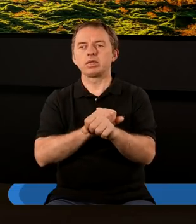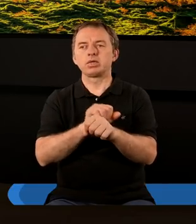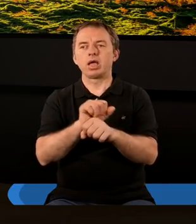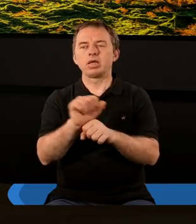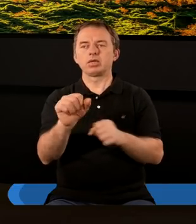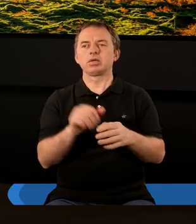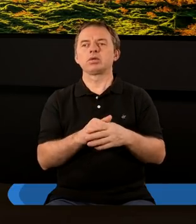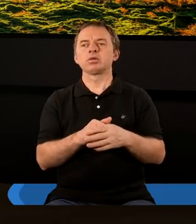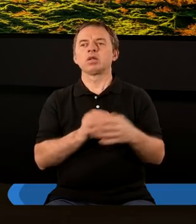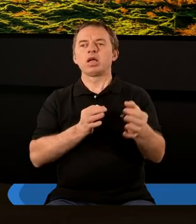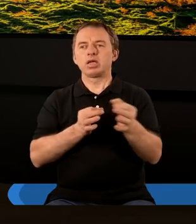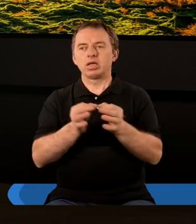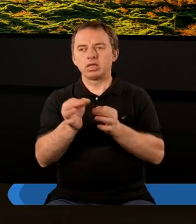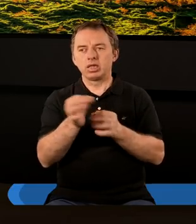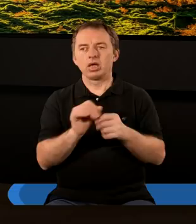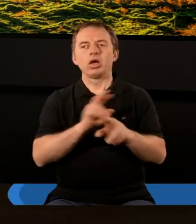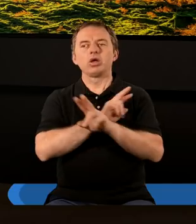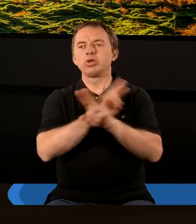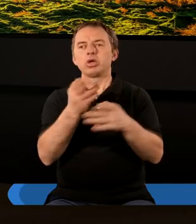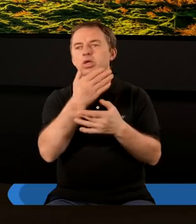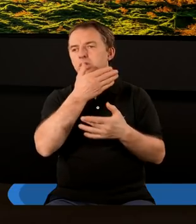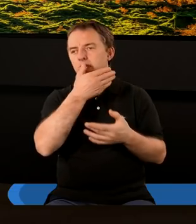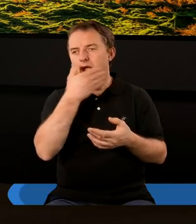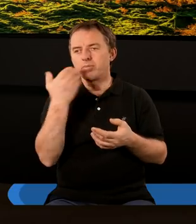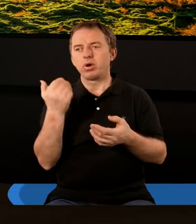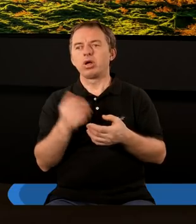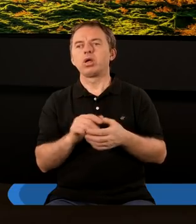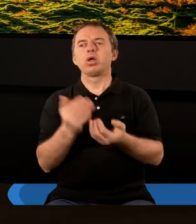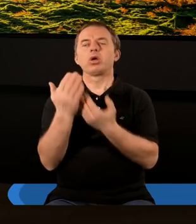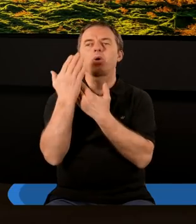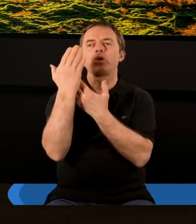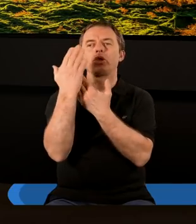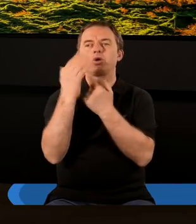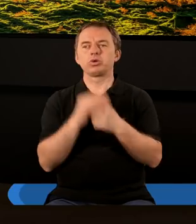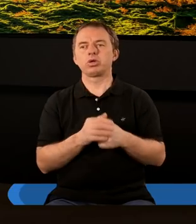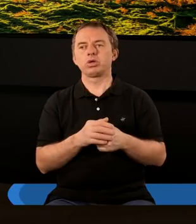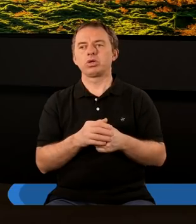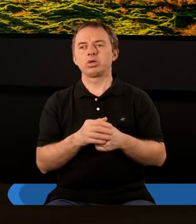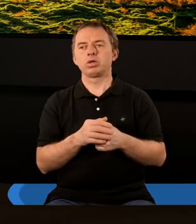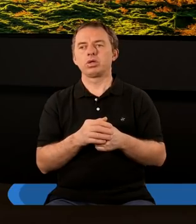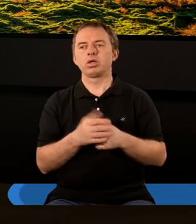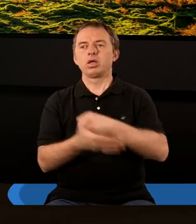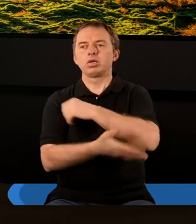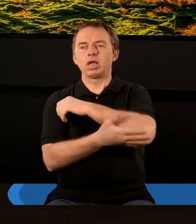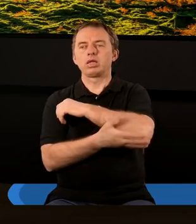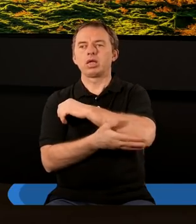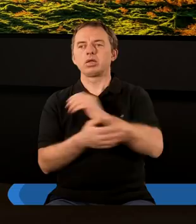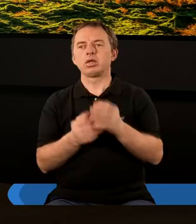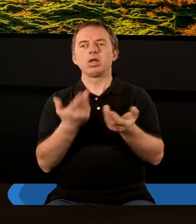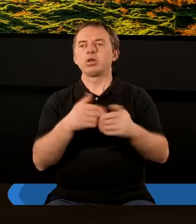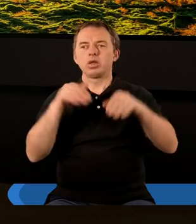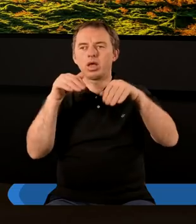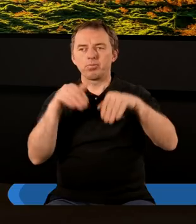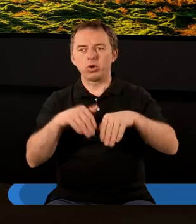znaczy ta historia jest taka, że nikt nie ma nie ma godności i w zasadzie nie